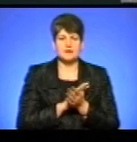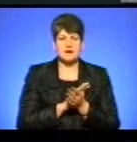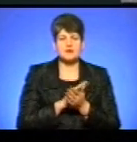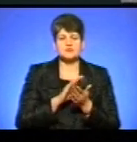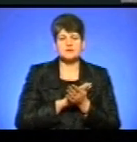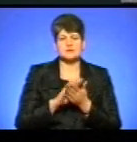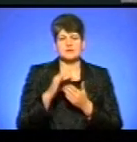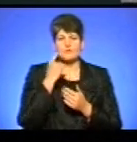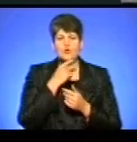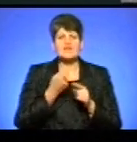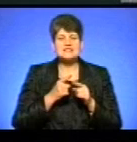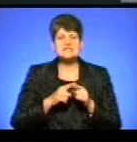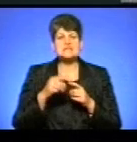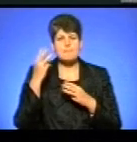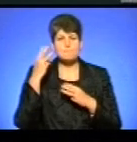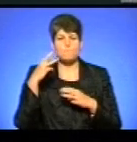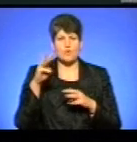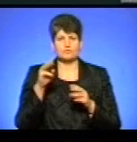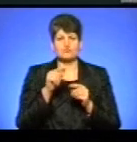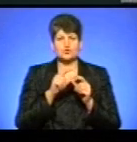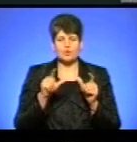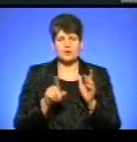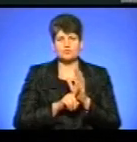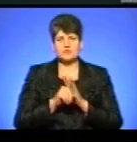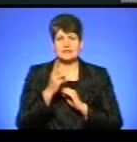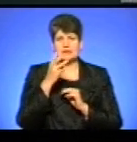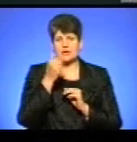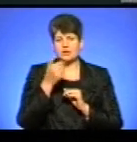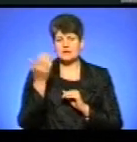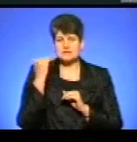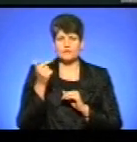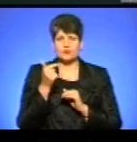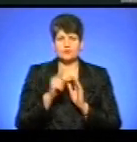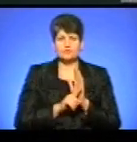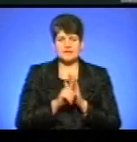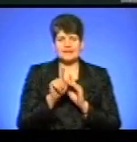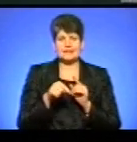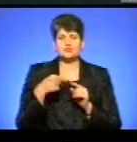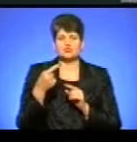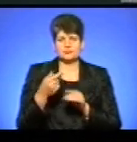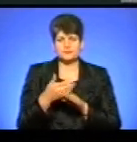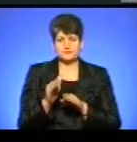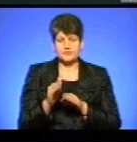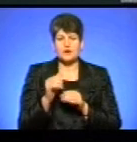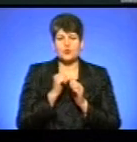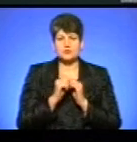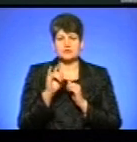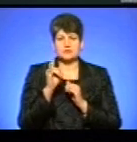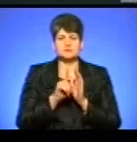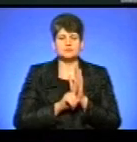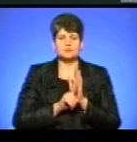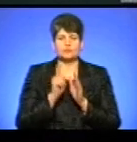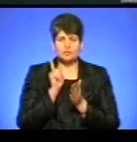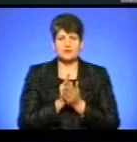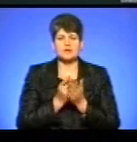мова – це модно». Його у школі-ліцеї започаткували три роки тому. У грудні стартує наступний етап. Кожен учень повинен прочитати